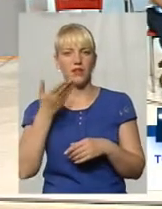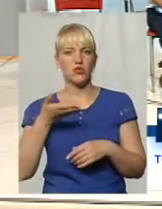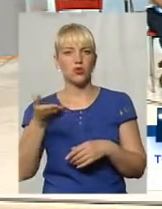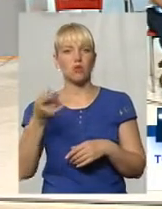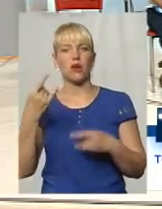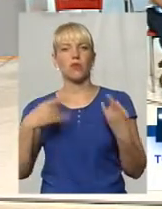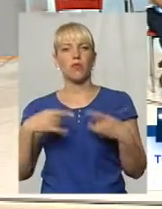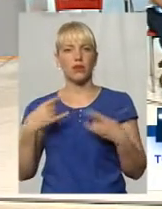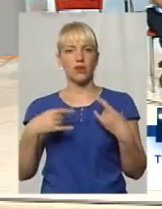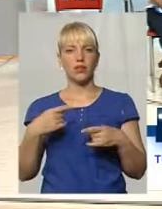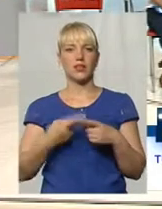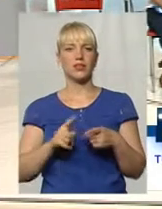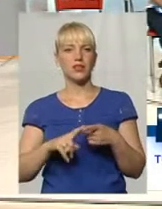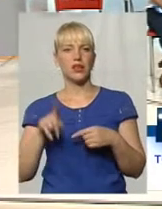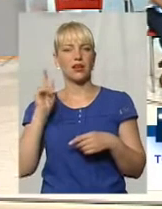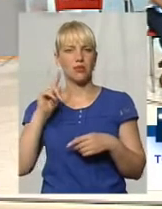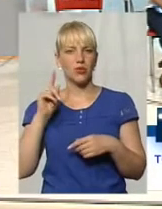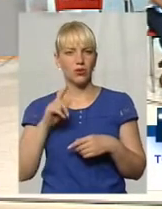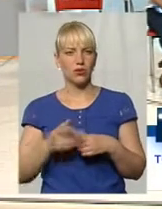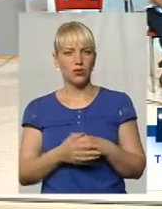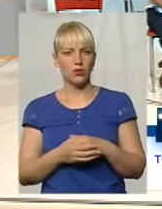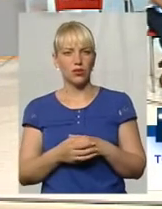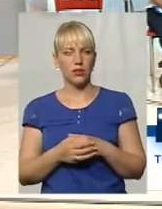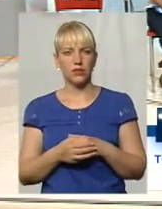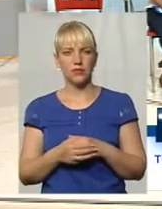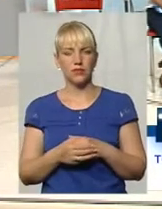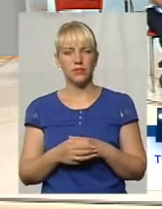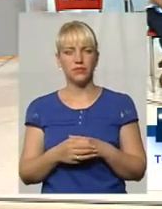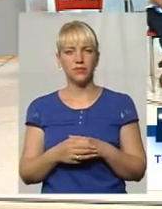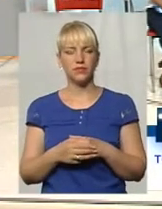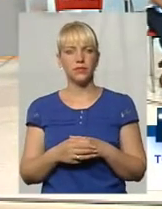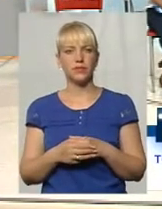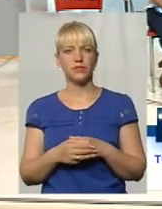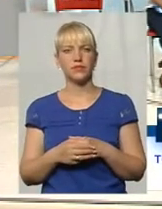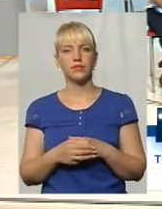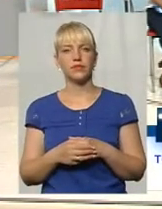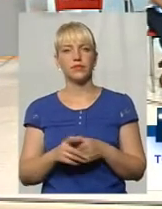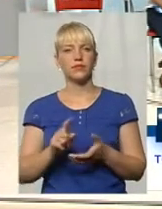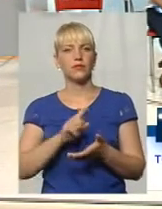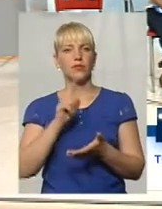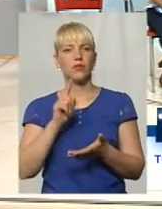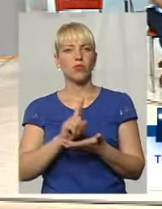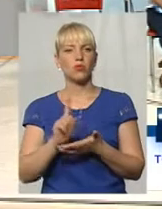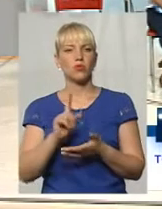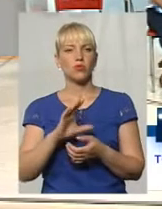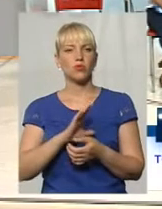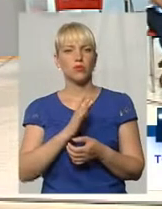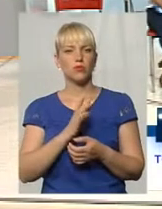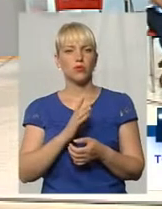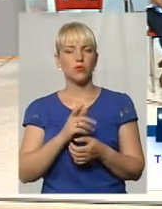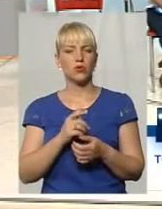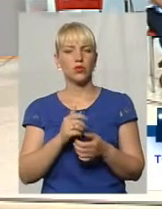завжен, там задаю питання, він сказав, що вам, чи попський, це обов'язк того, що буде в сусіді,